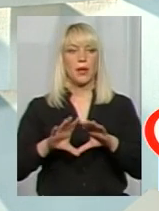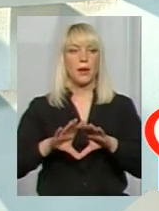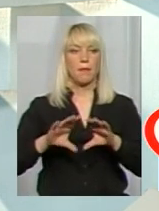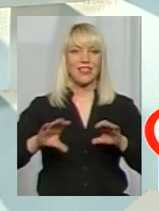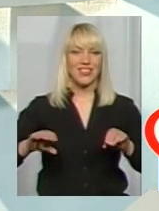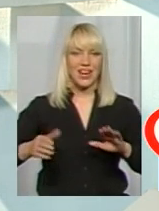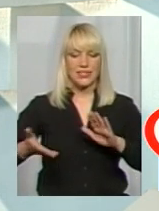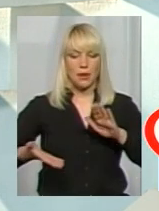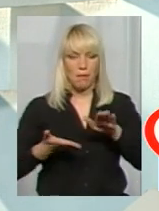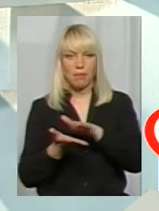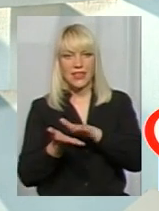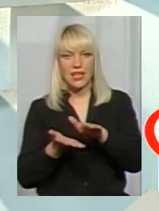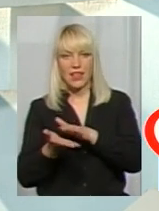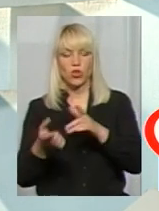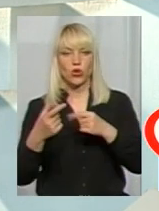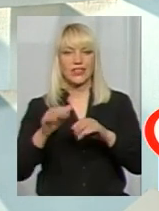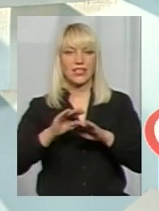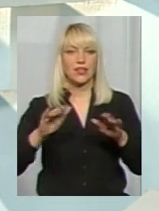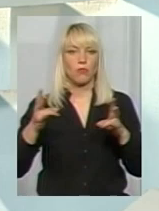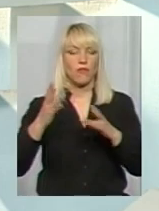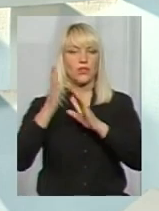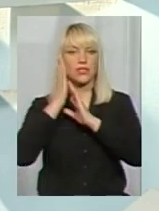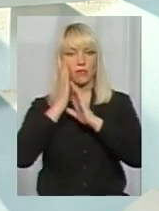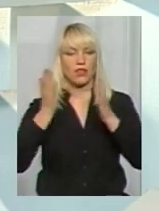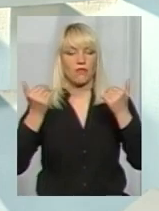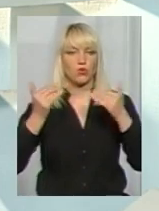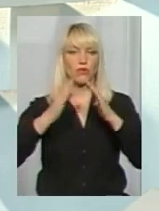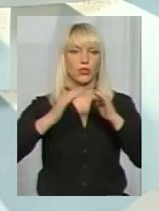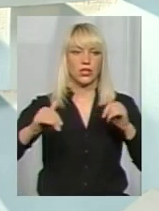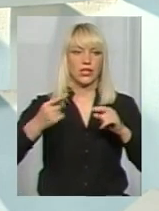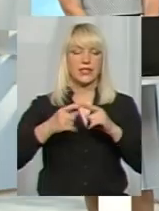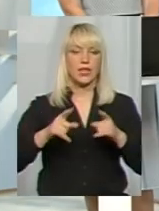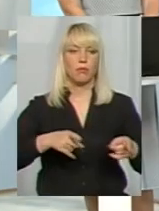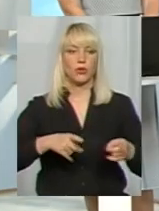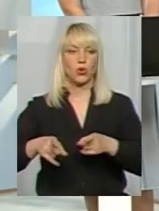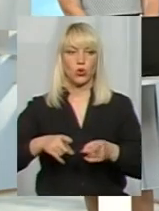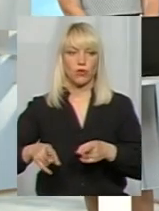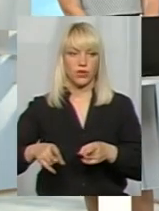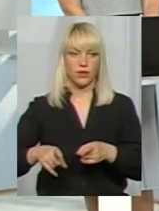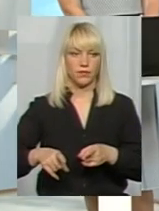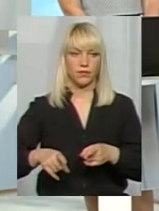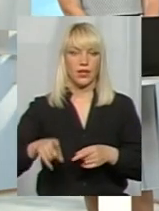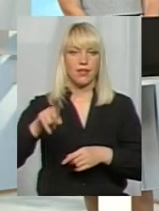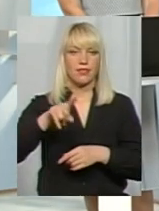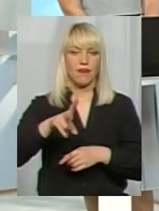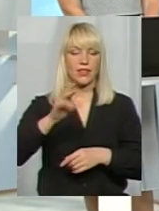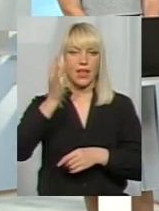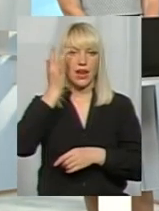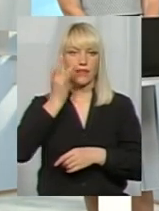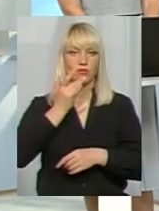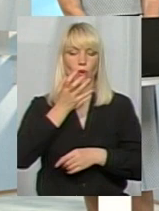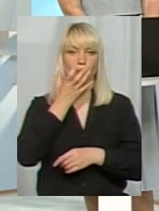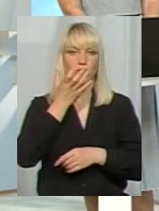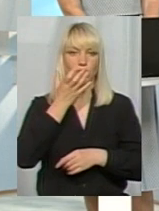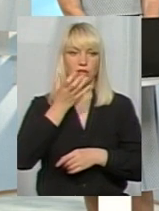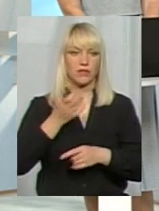підкладок, де повинні діти спати, відпочивати в тих же наметах. Це підготовка навіть на літньому підігріві,